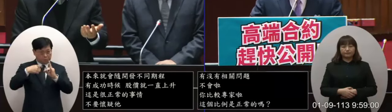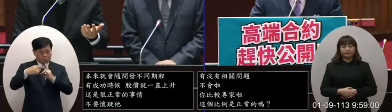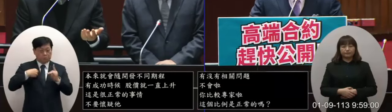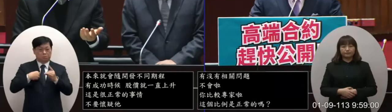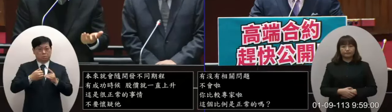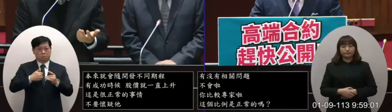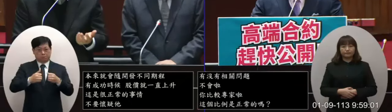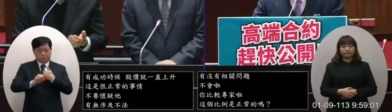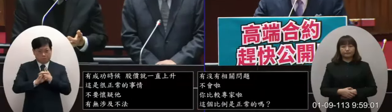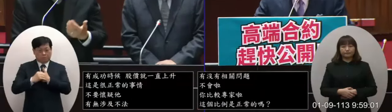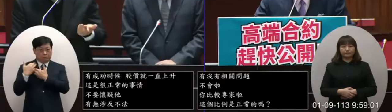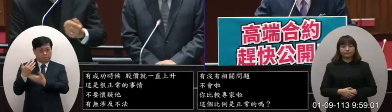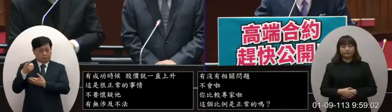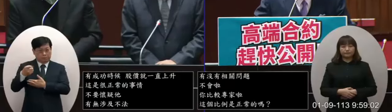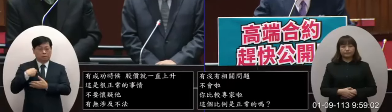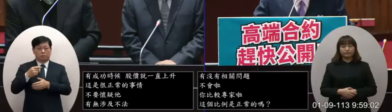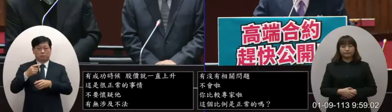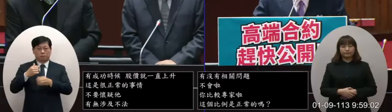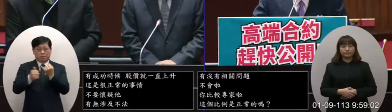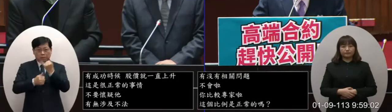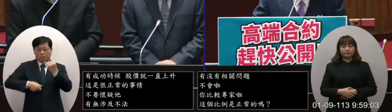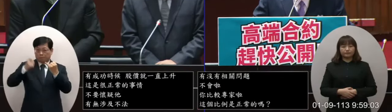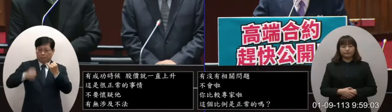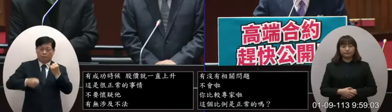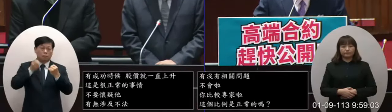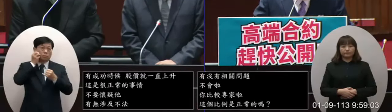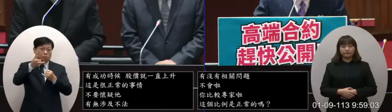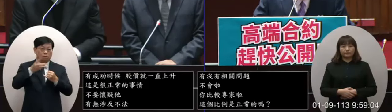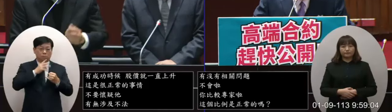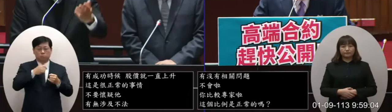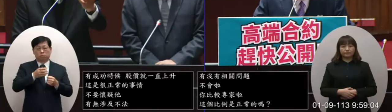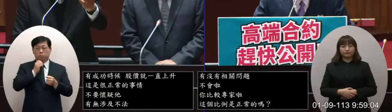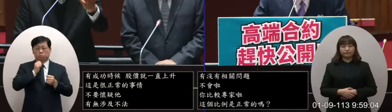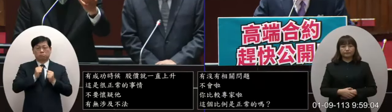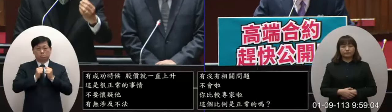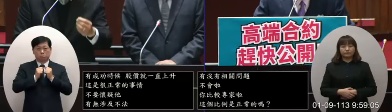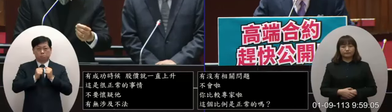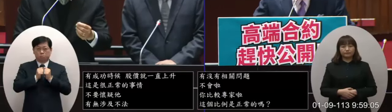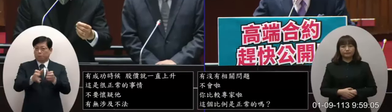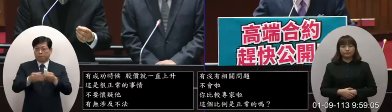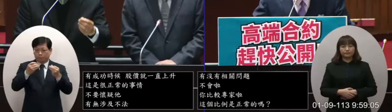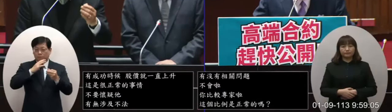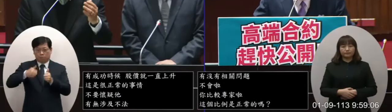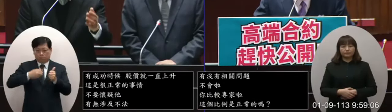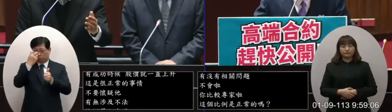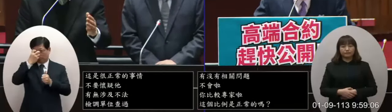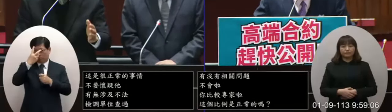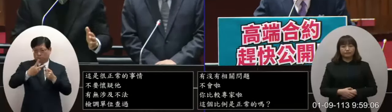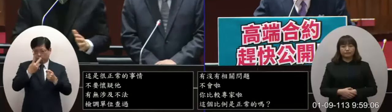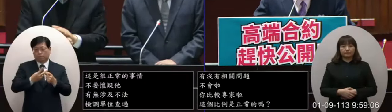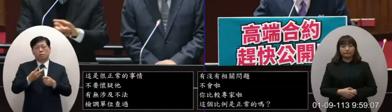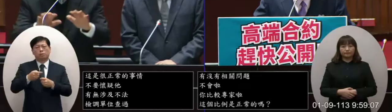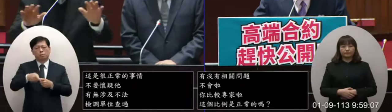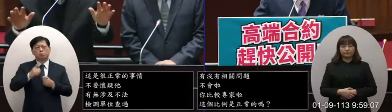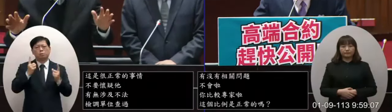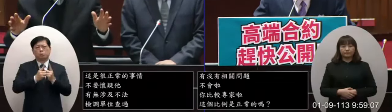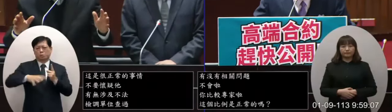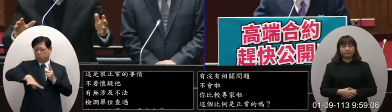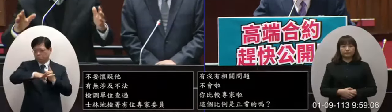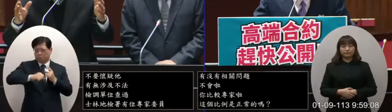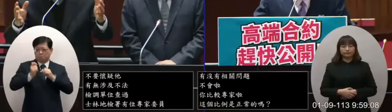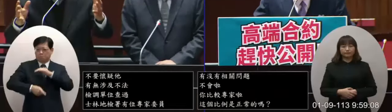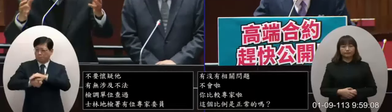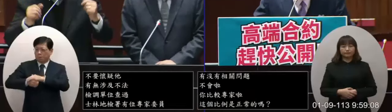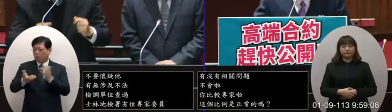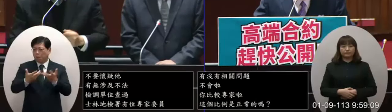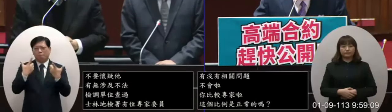結果給他的太太結果呢被判刑了三個月要緩刑兩年我想你也很清楚嘛所以我們對於所有這些不